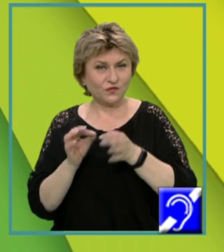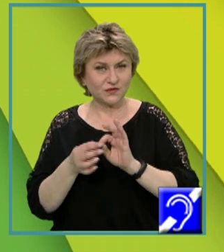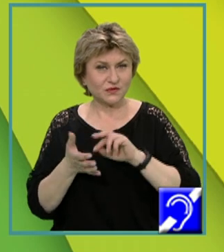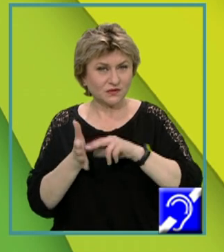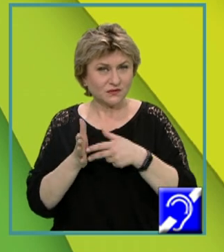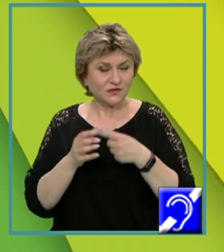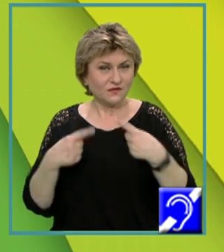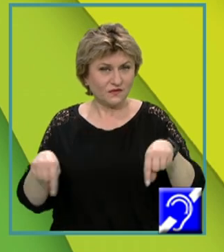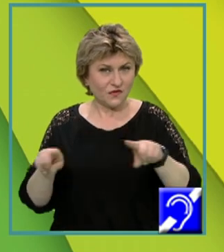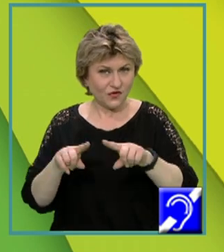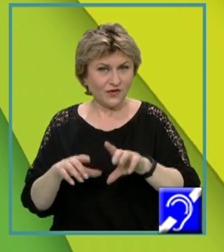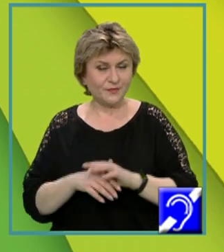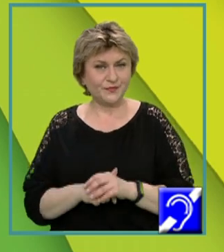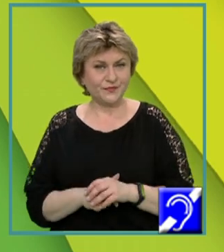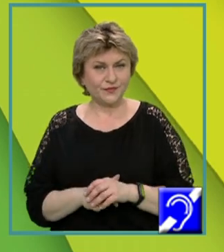rezervat void,